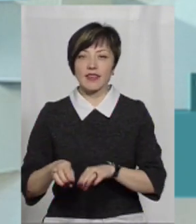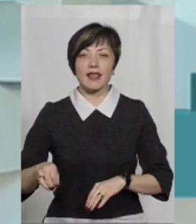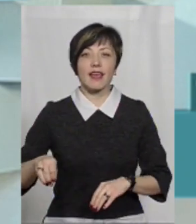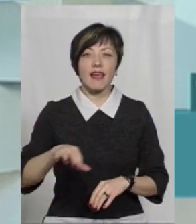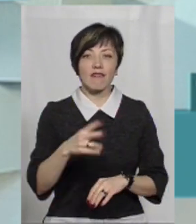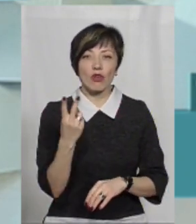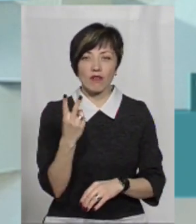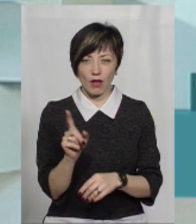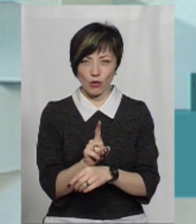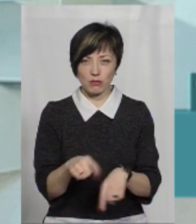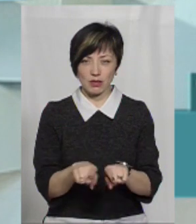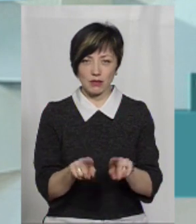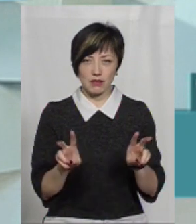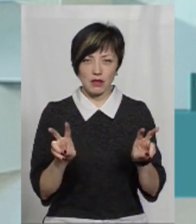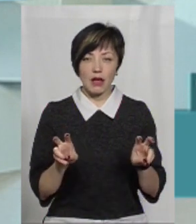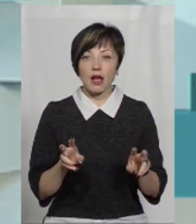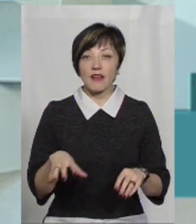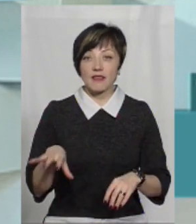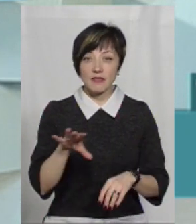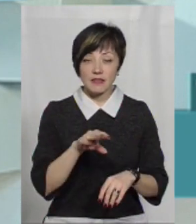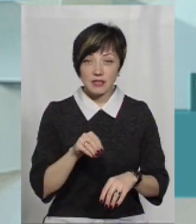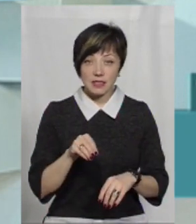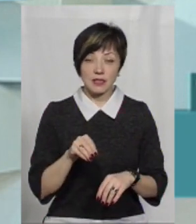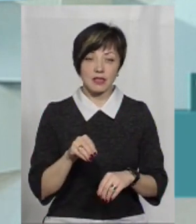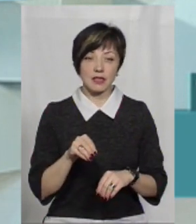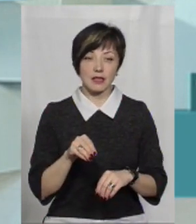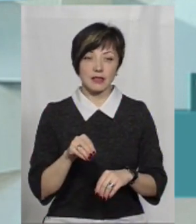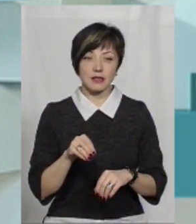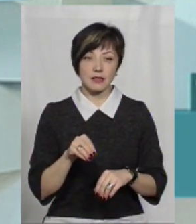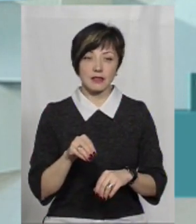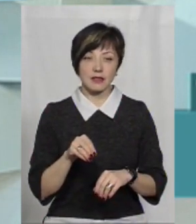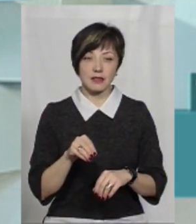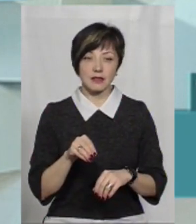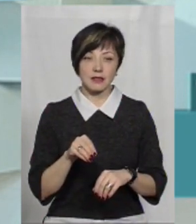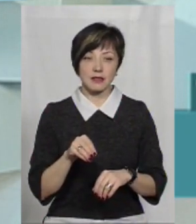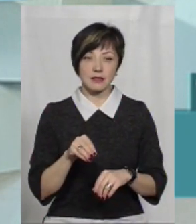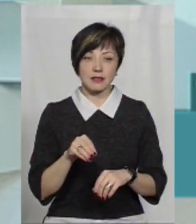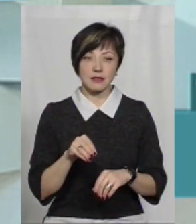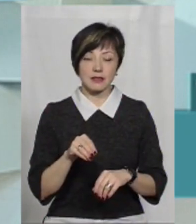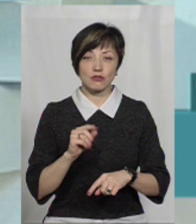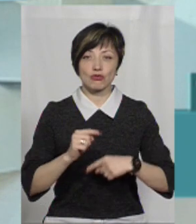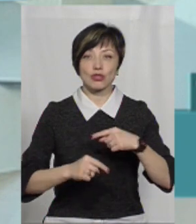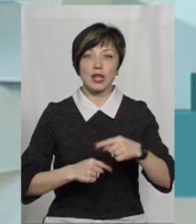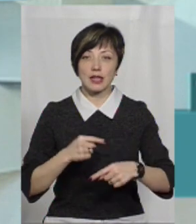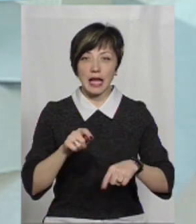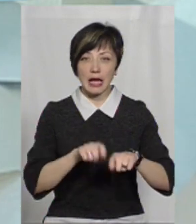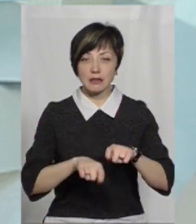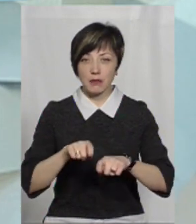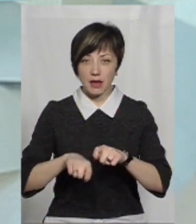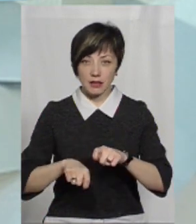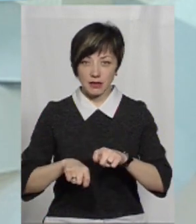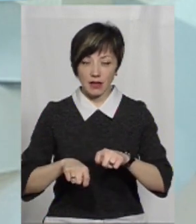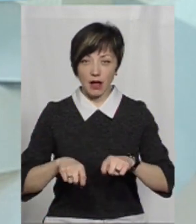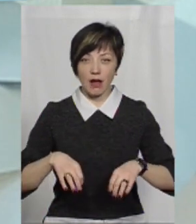Крім того, до митного оформлення практично всі автомобілі проходили, скажімо так, через експертів,